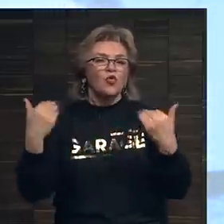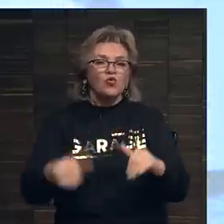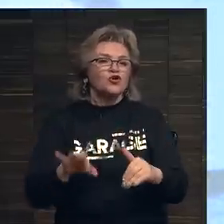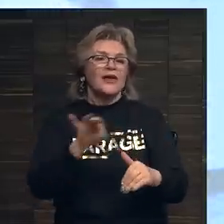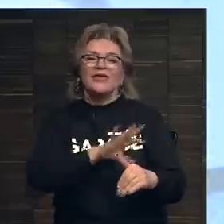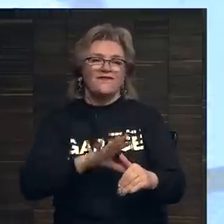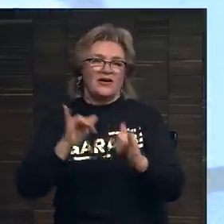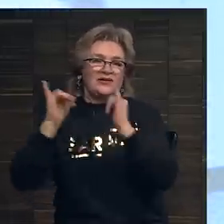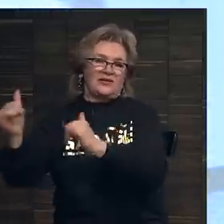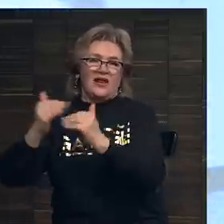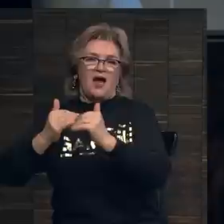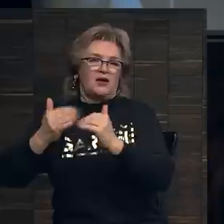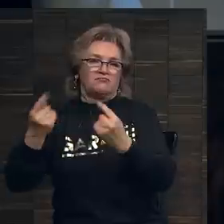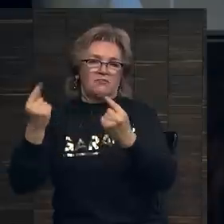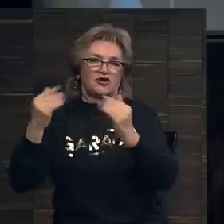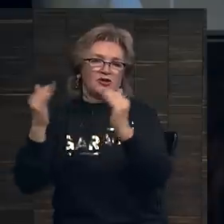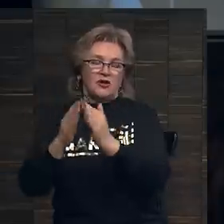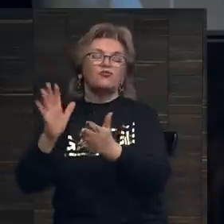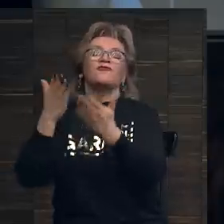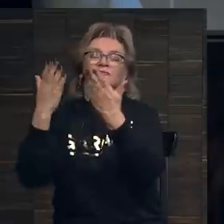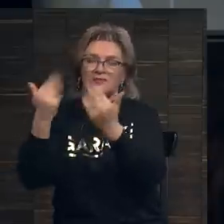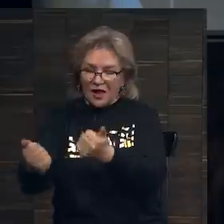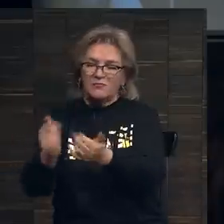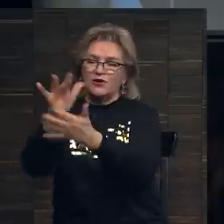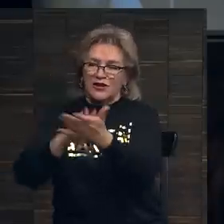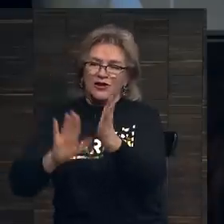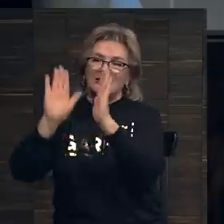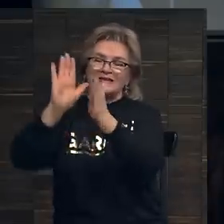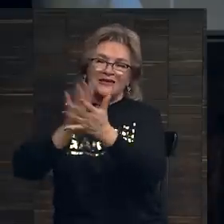выгоден для больших домов, поэтому да, работайте дальше, продолжайте.